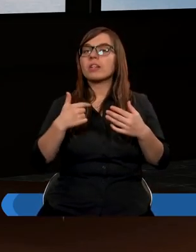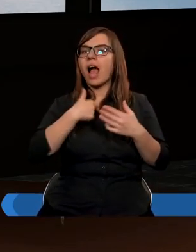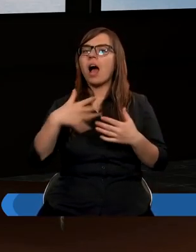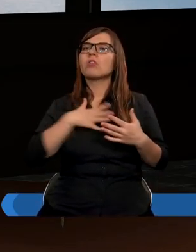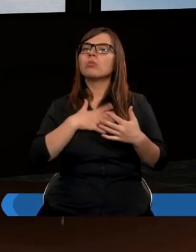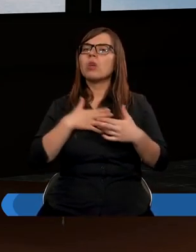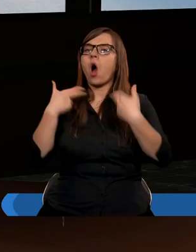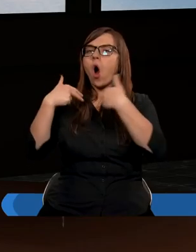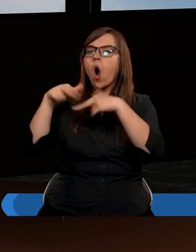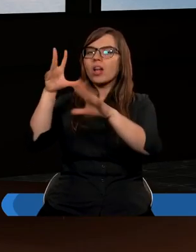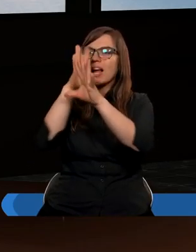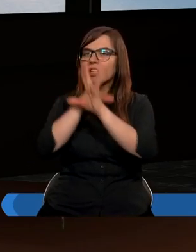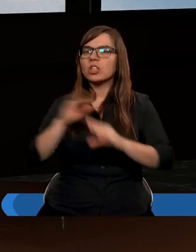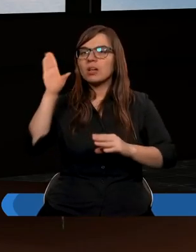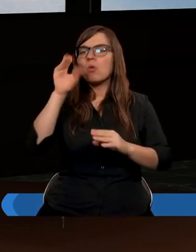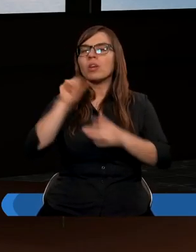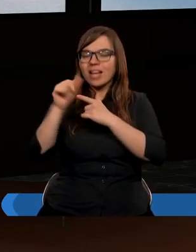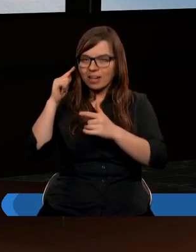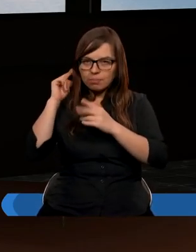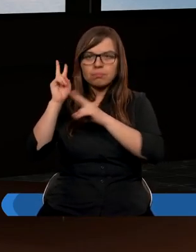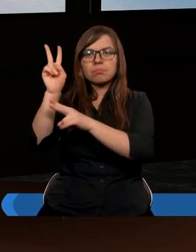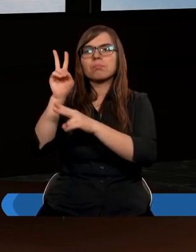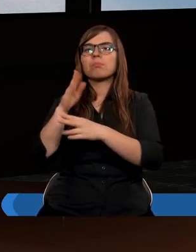oddaję jemu cześć i jestem mu posłuszna.